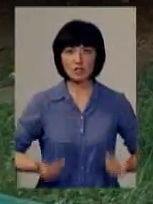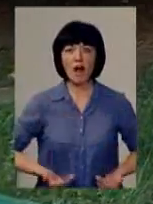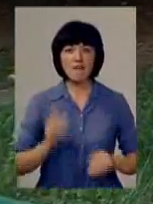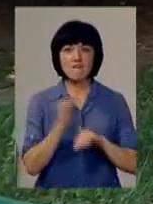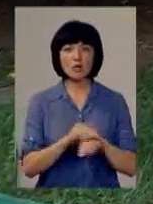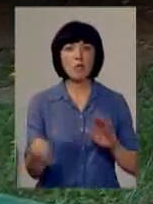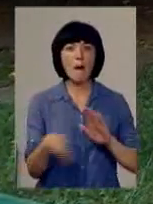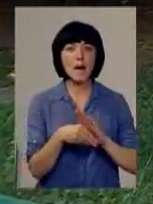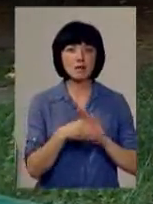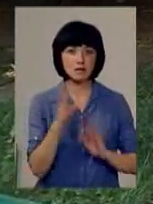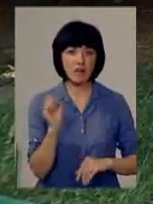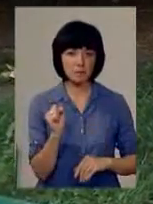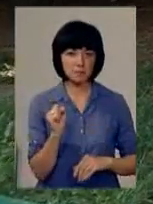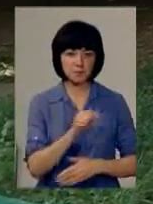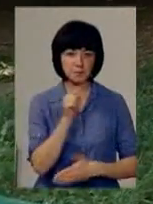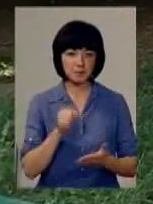хабарництва?